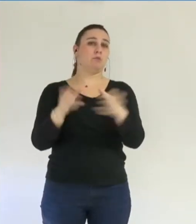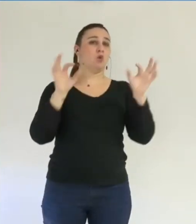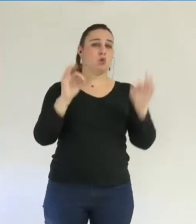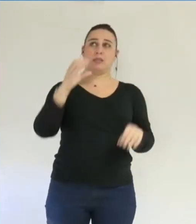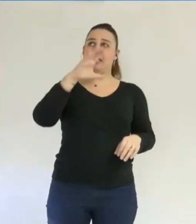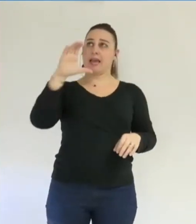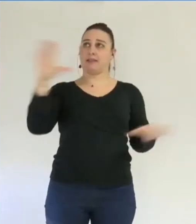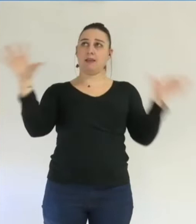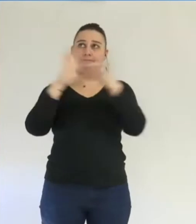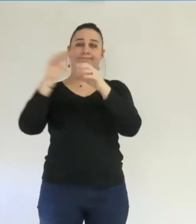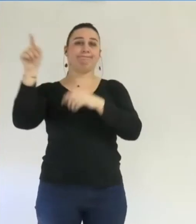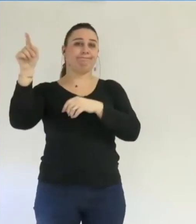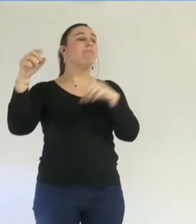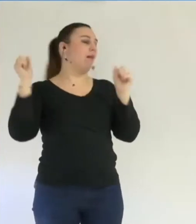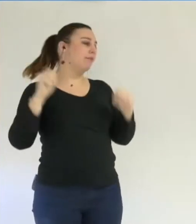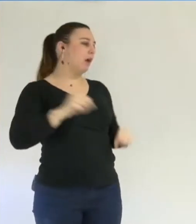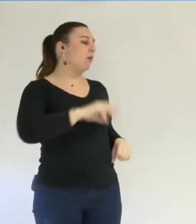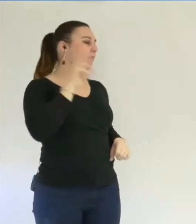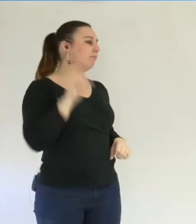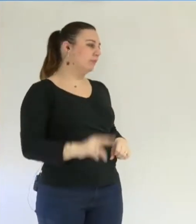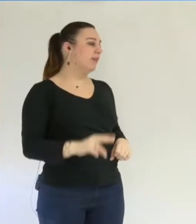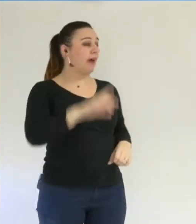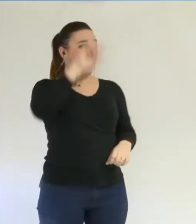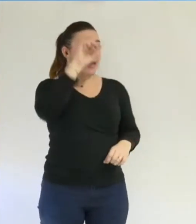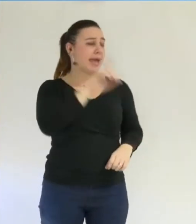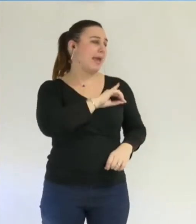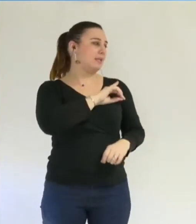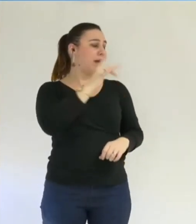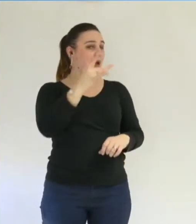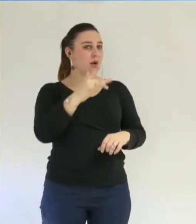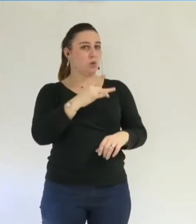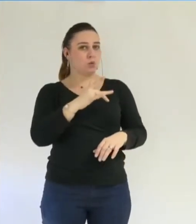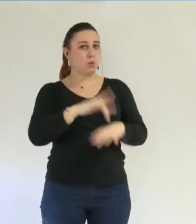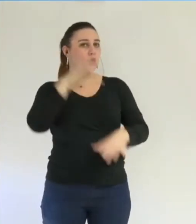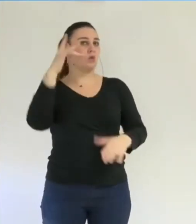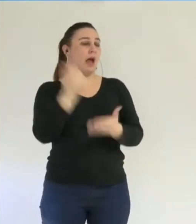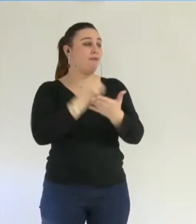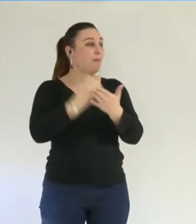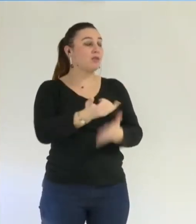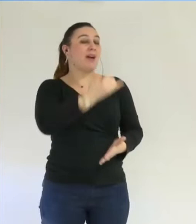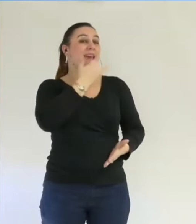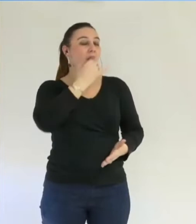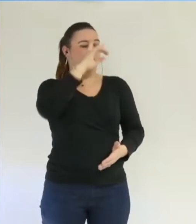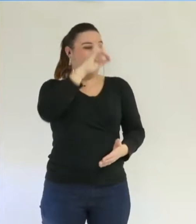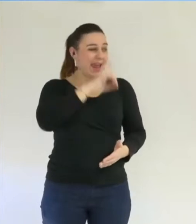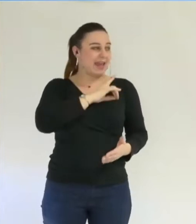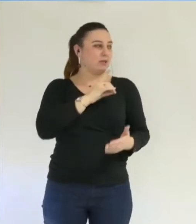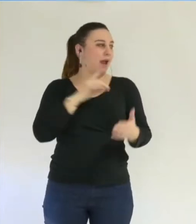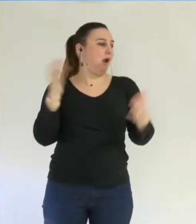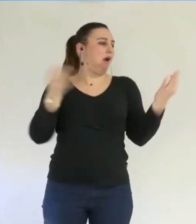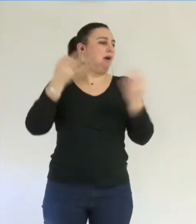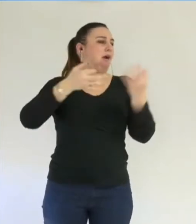Chambre régionale des comptes qui admet que le caractère intentionnel d'usage de fausses informations remet en question